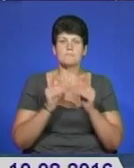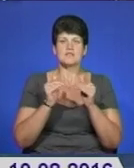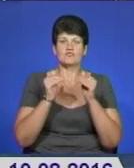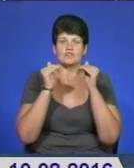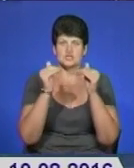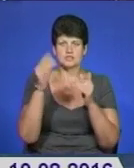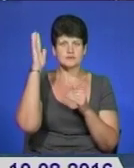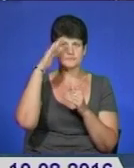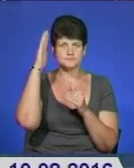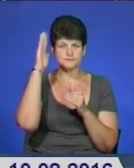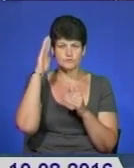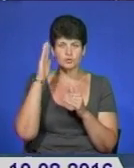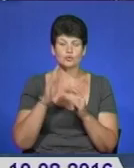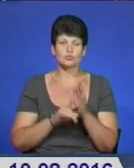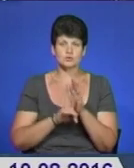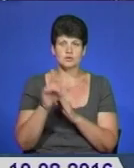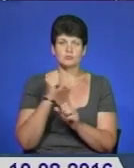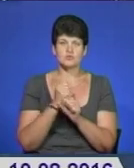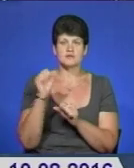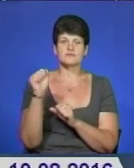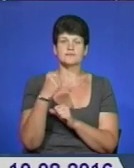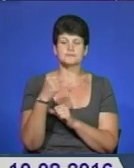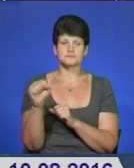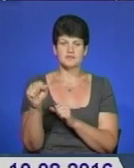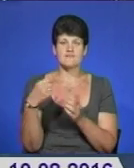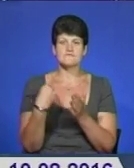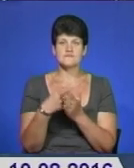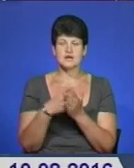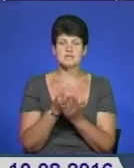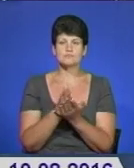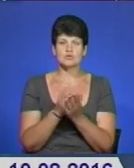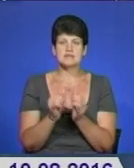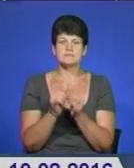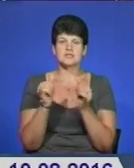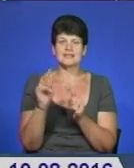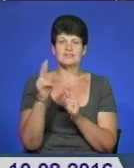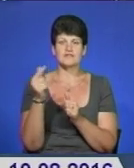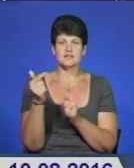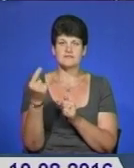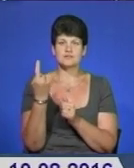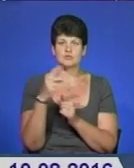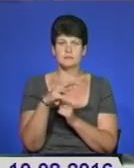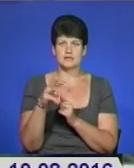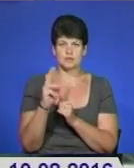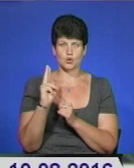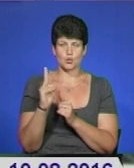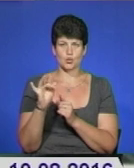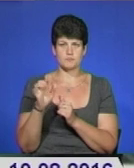водопостачання та водовідведення вступила в дію у серпні. Вартість послуги зросла на 2 гривні за метр кубічний.